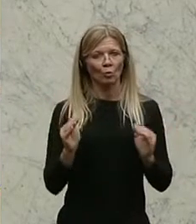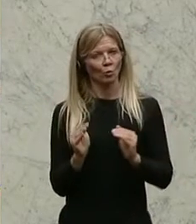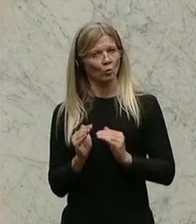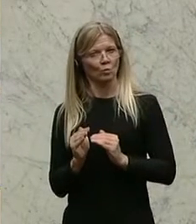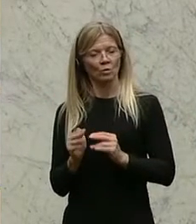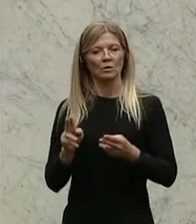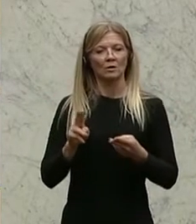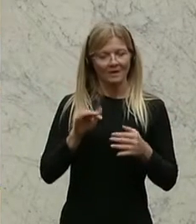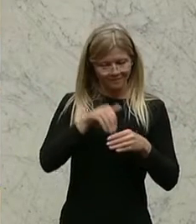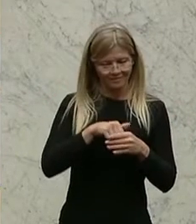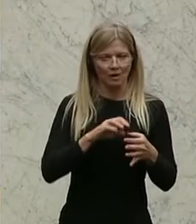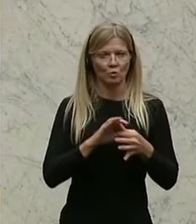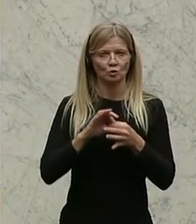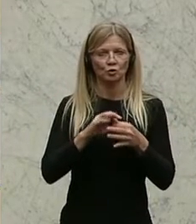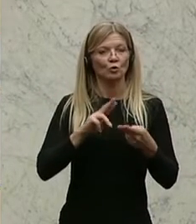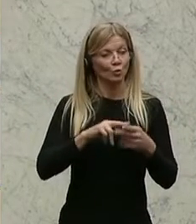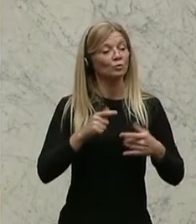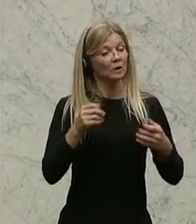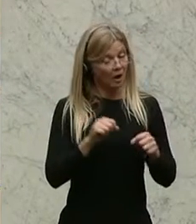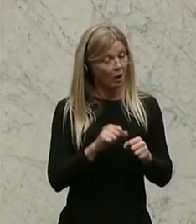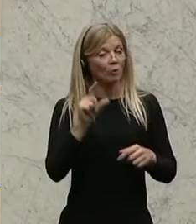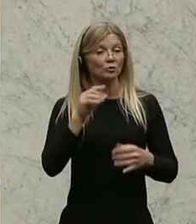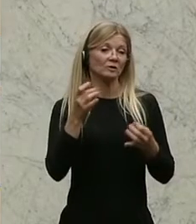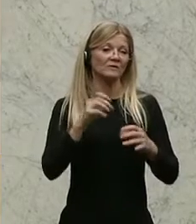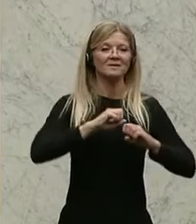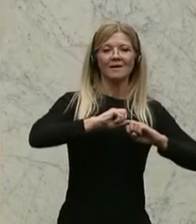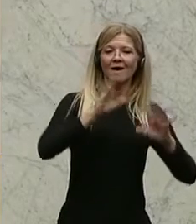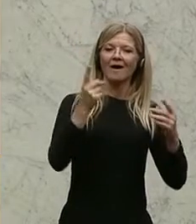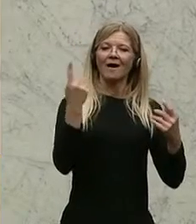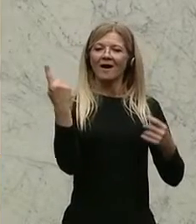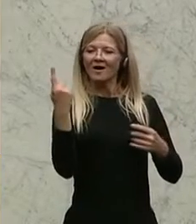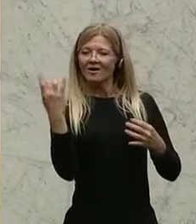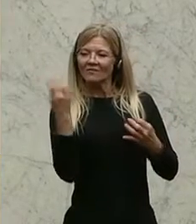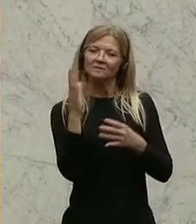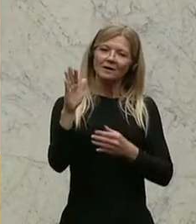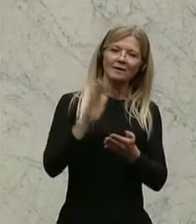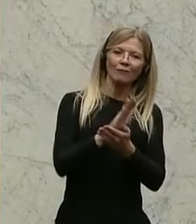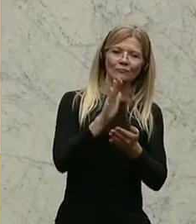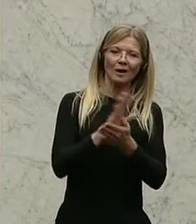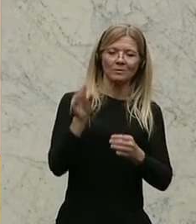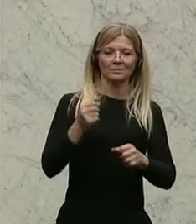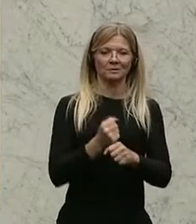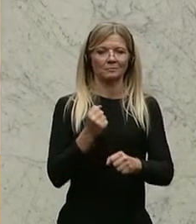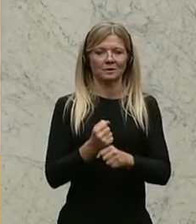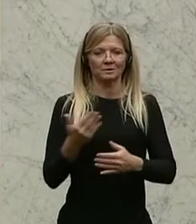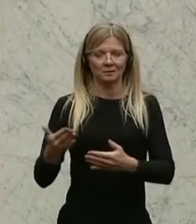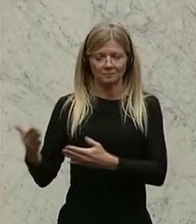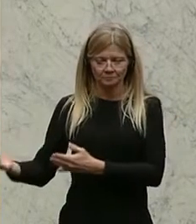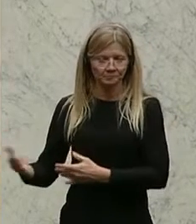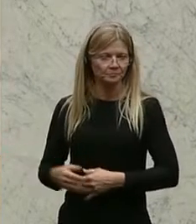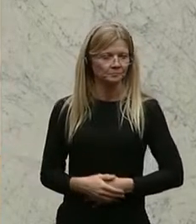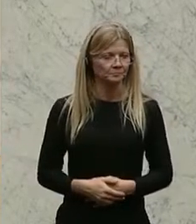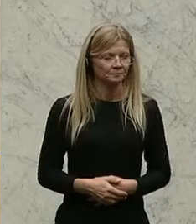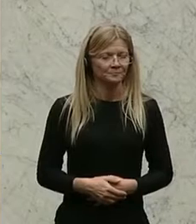klare und gute Vertretungsregelungen bei den Mitarbeitern. Schaut man sich das Planstellenverzeichnis an, ist erkennbar, dass insgesamt bei den